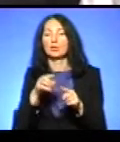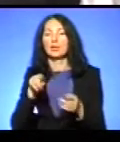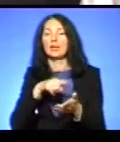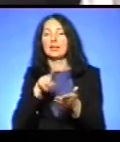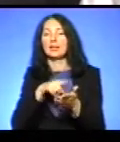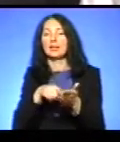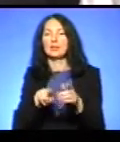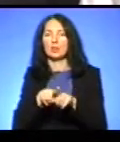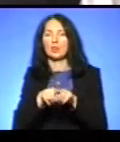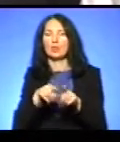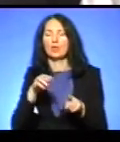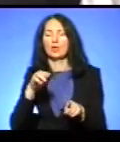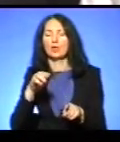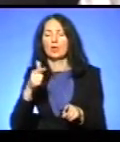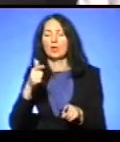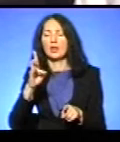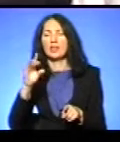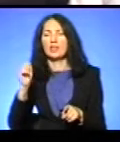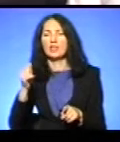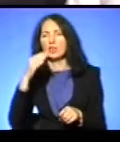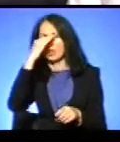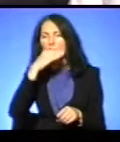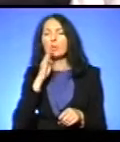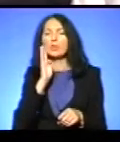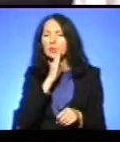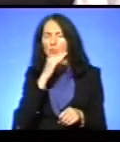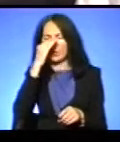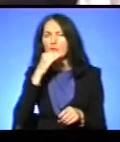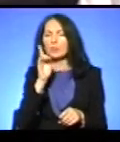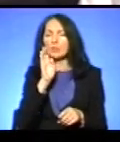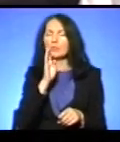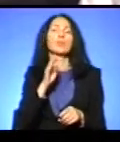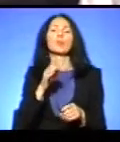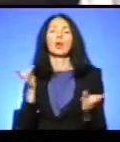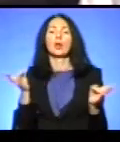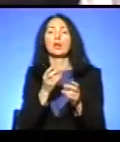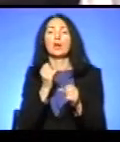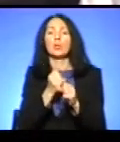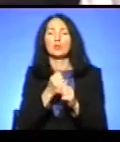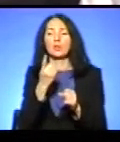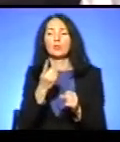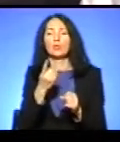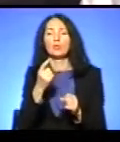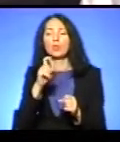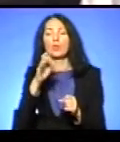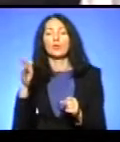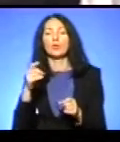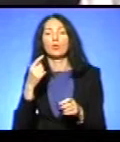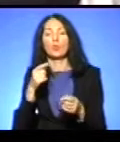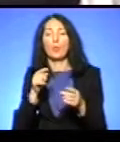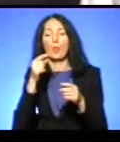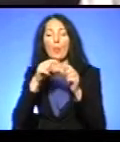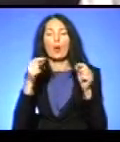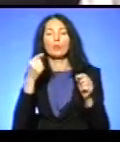тест на батьківство. Дві палочки, потрібно одну хвилину попрацювати паличкою з внутрішньої сторони щоки, і ще одну